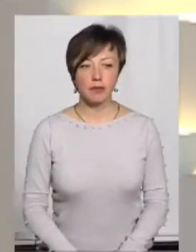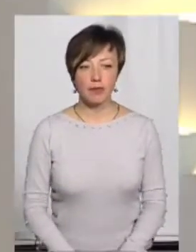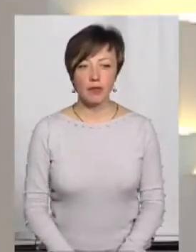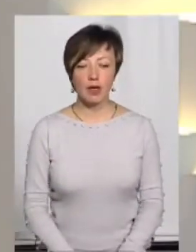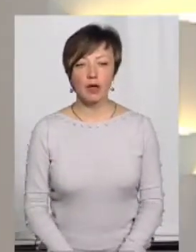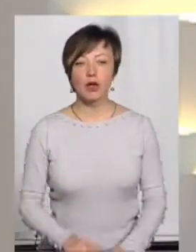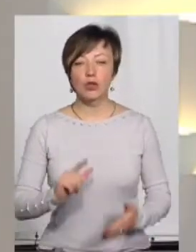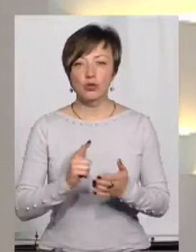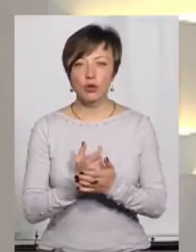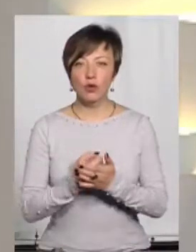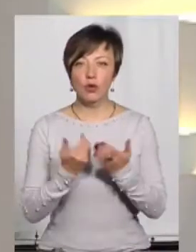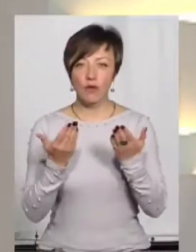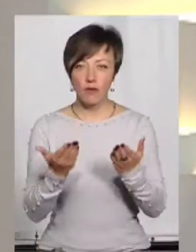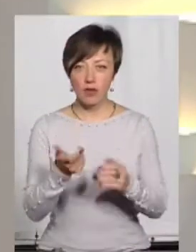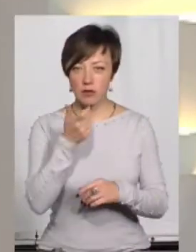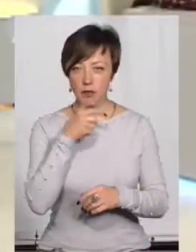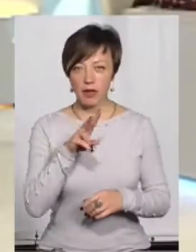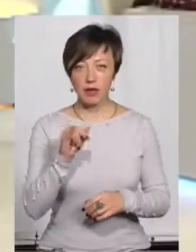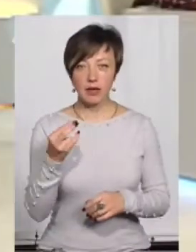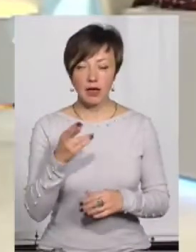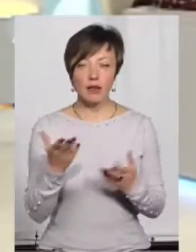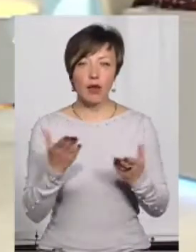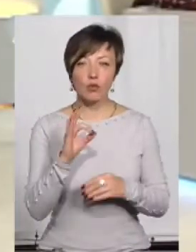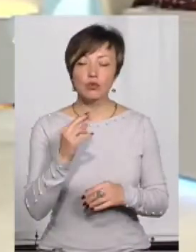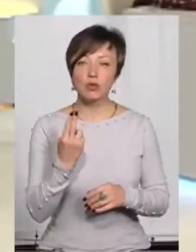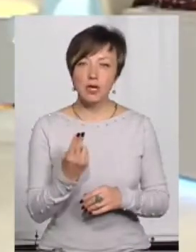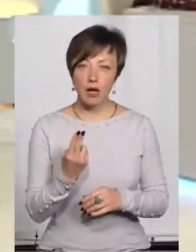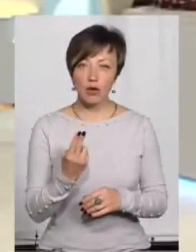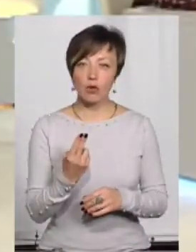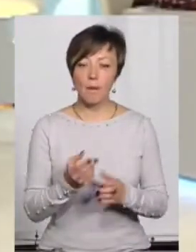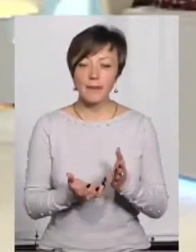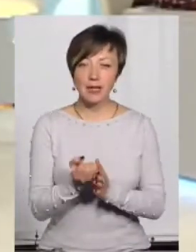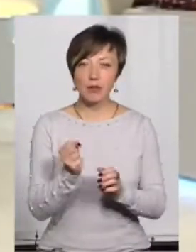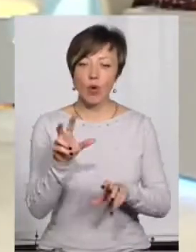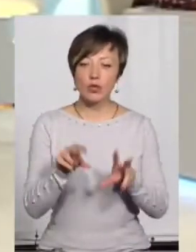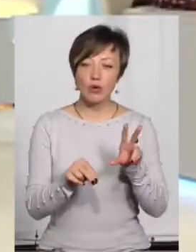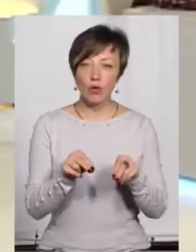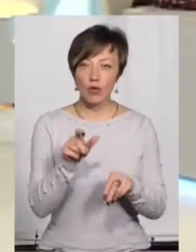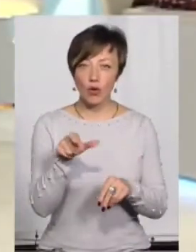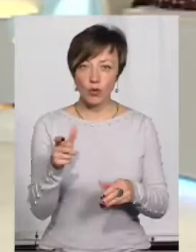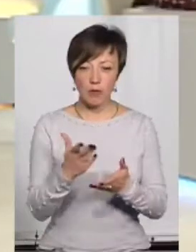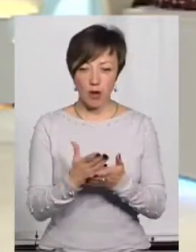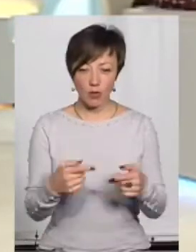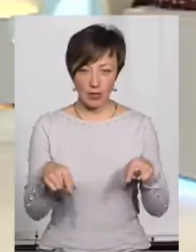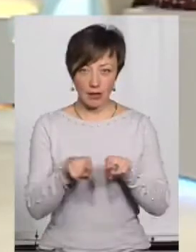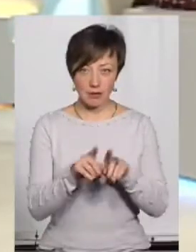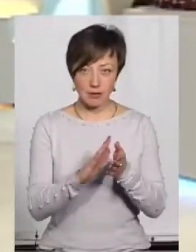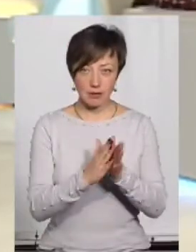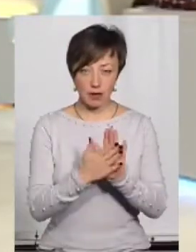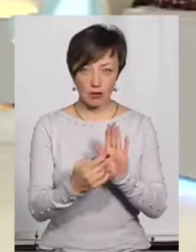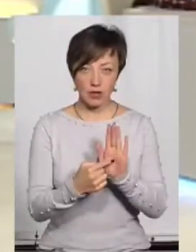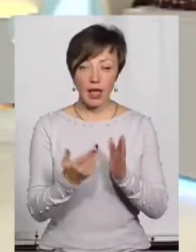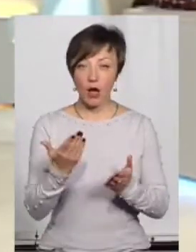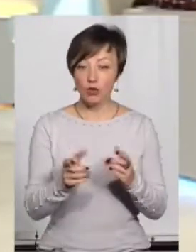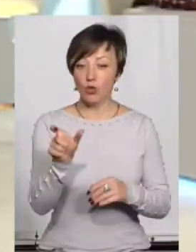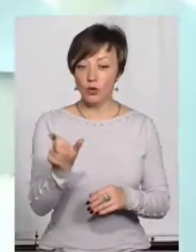І знову до вас, пані Лілія, от на яку соціальну підтримку можуть розраховувати люди, які мають відповідний статус? Так, ну, коли людині